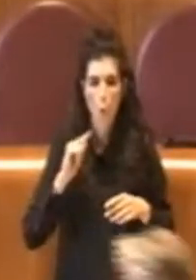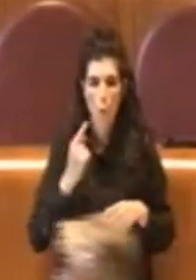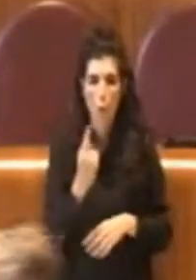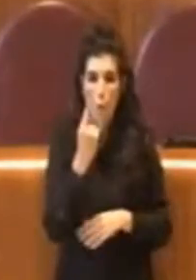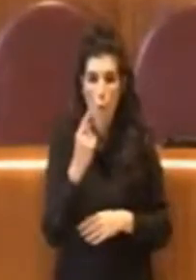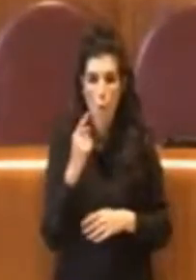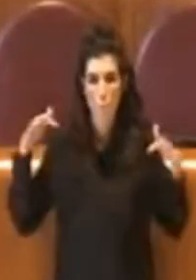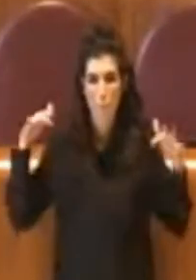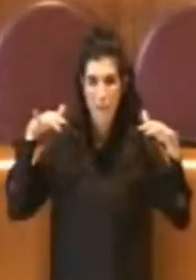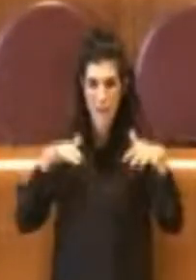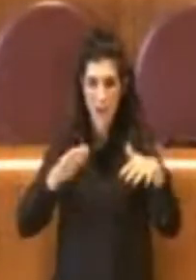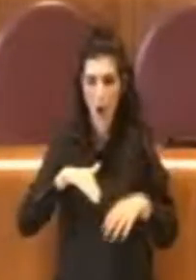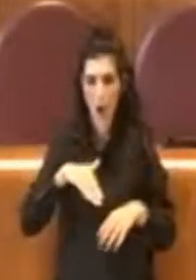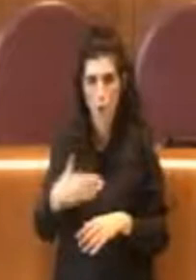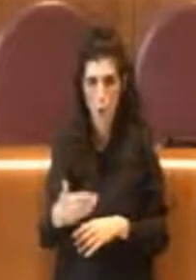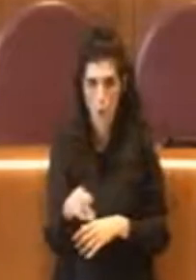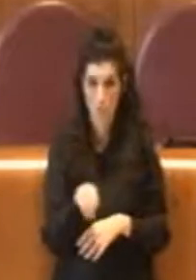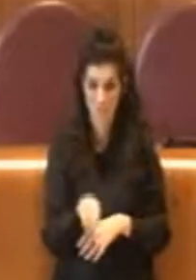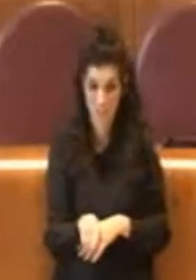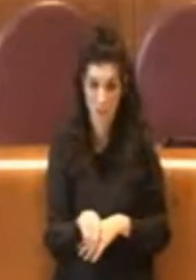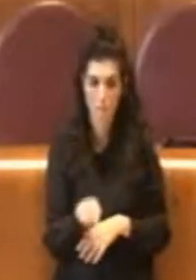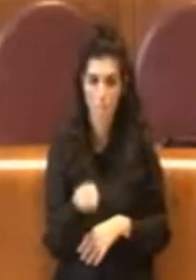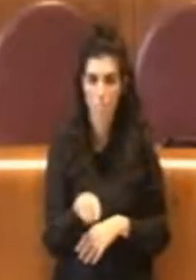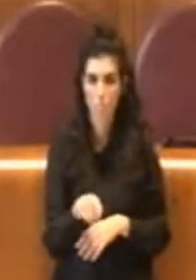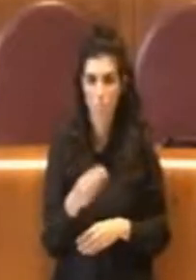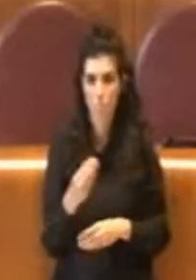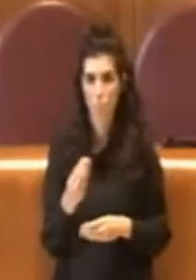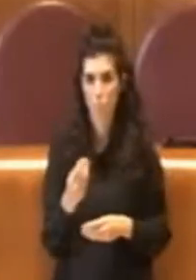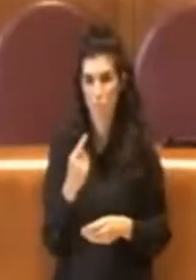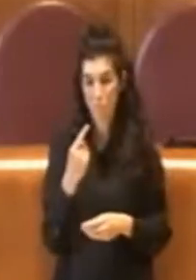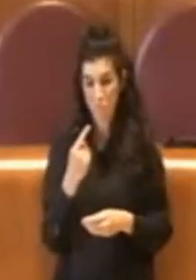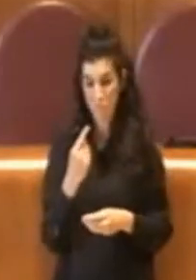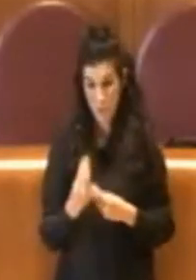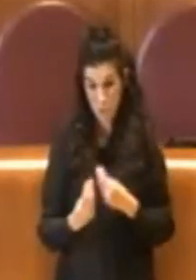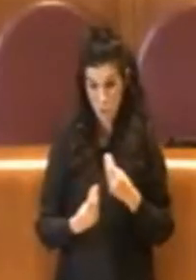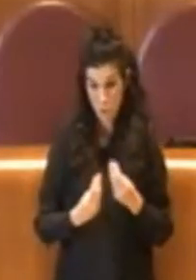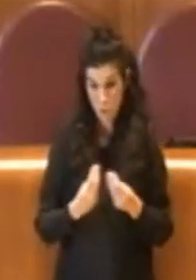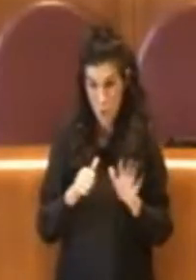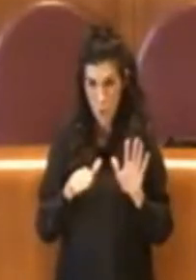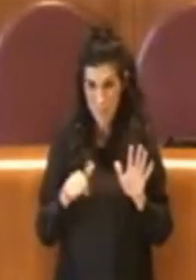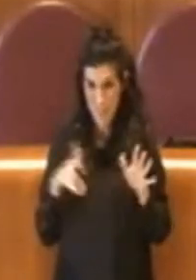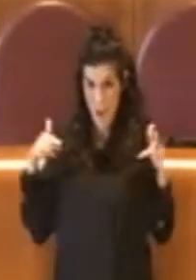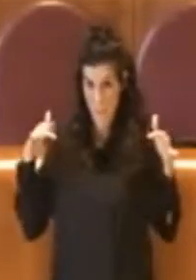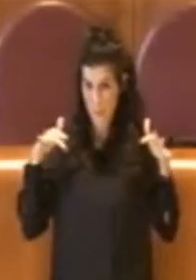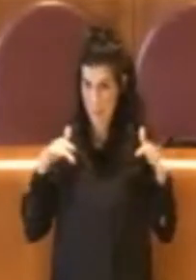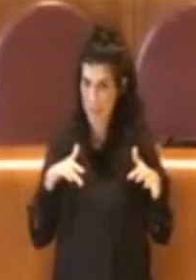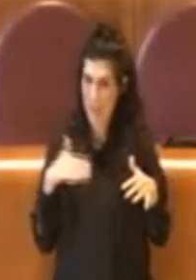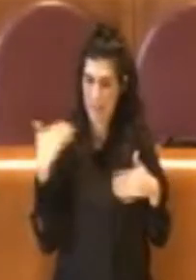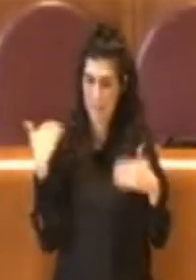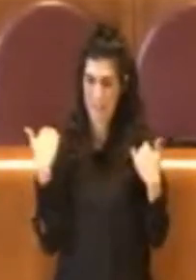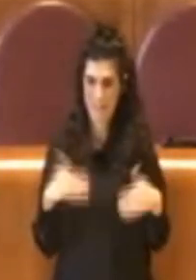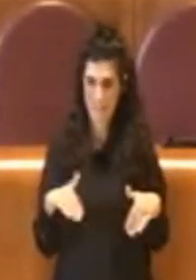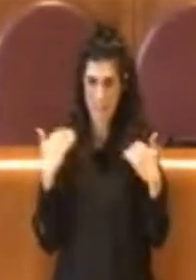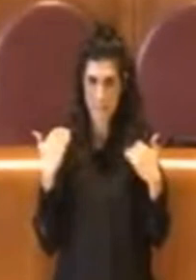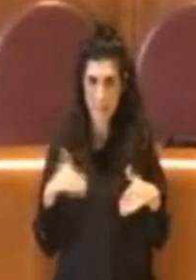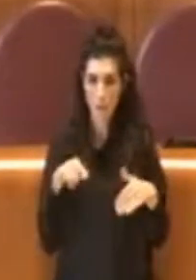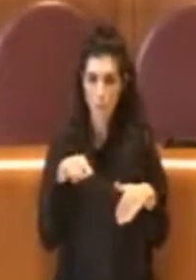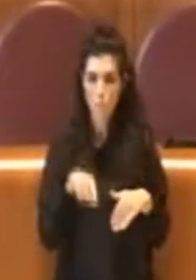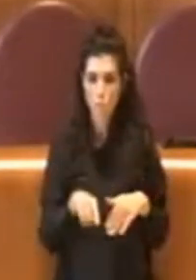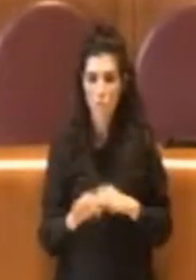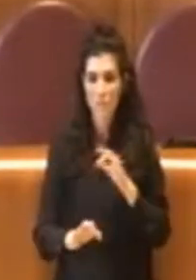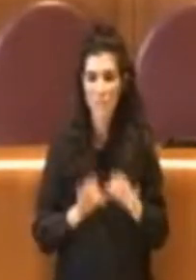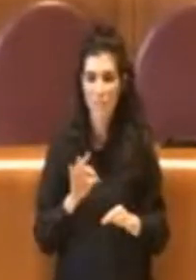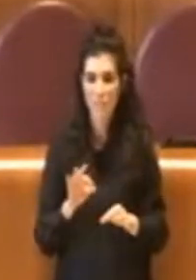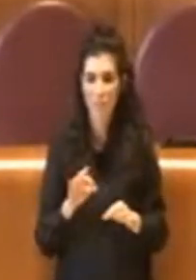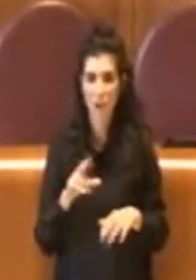complessivamente di un giochetto da 6 miliardi. Questa variazione sposta 30 milioni.